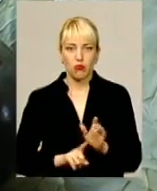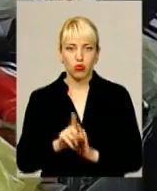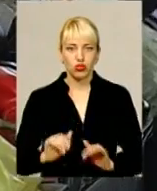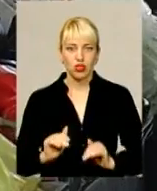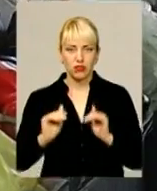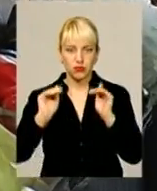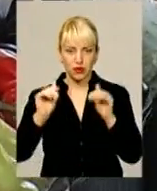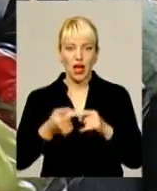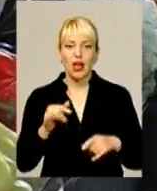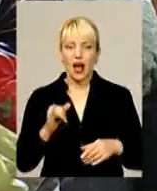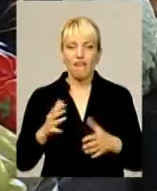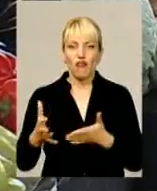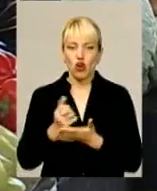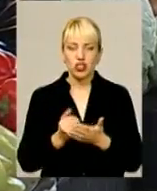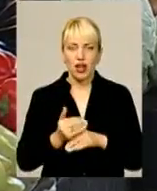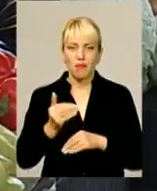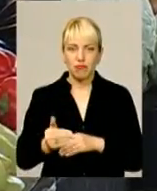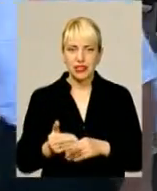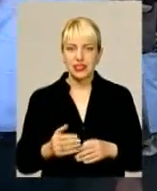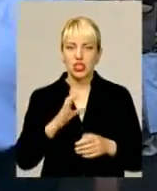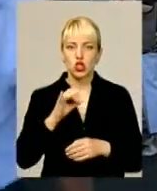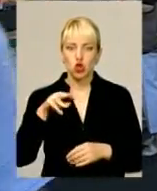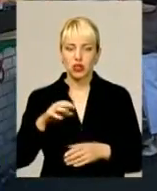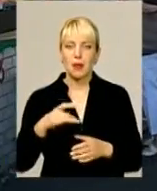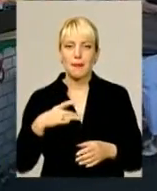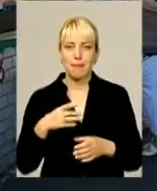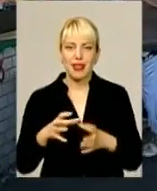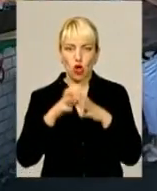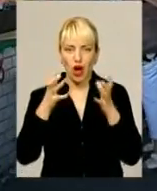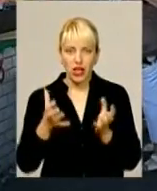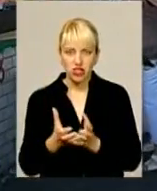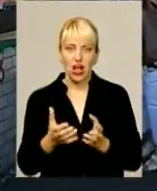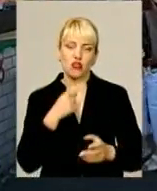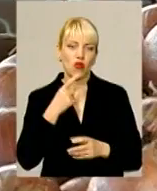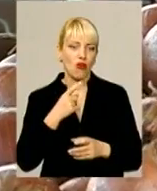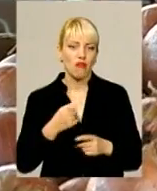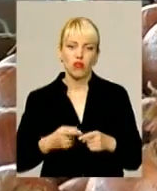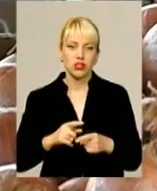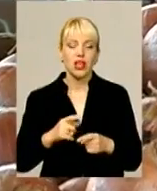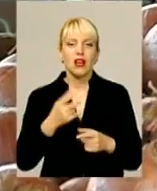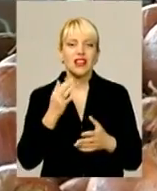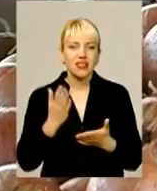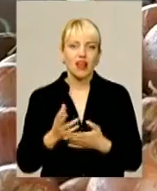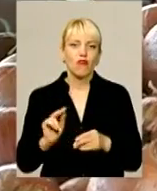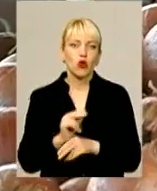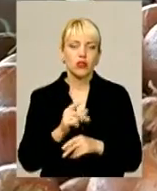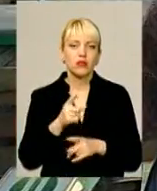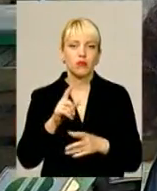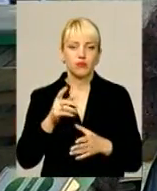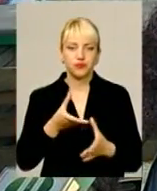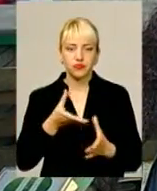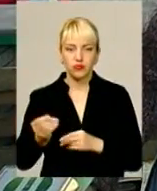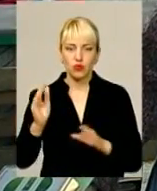повзти до гори. А врожаю пізніх суртів білокачаної годі й чекати, твердять продавці. Кажуть, свої корективи внесла погода.